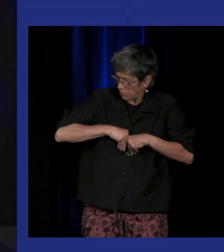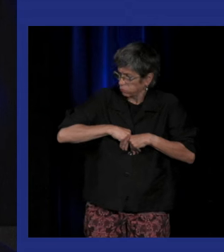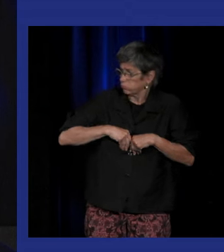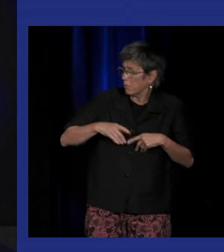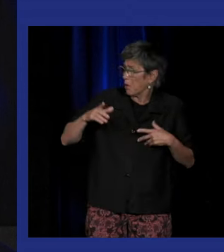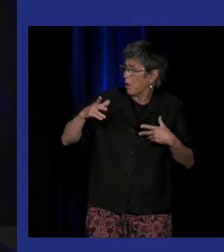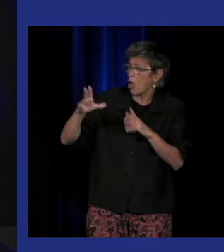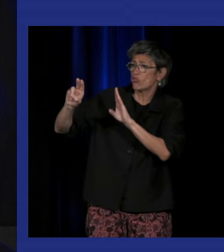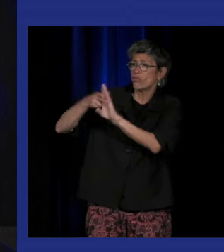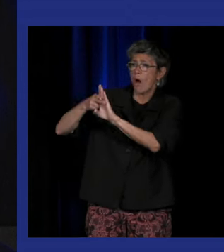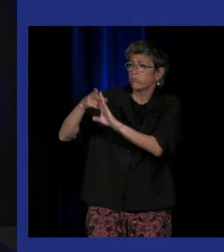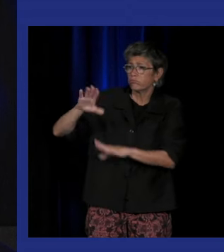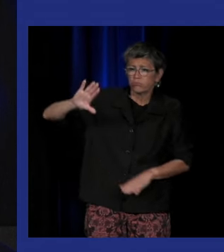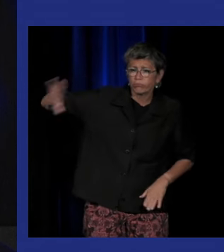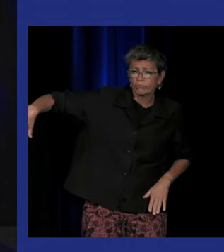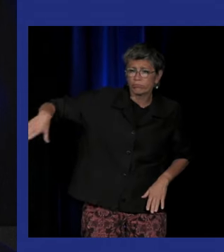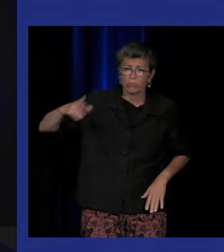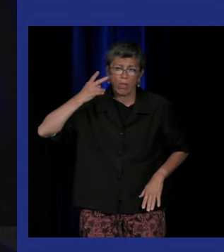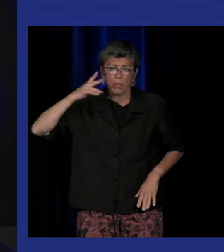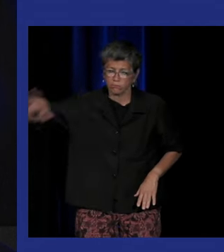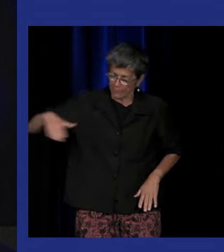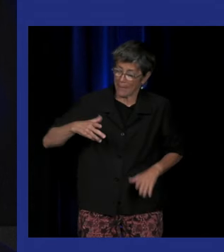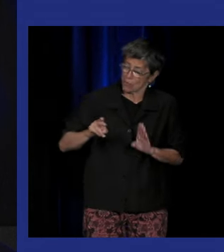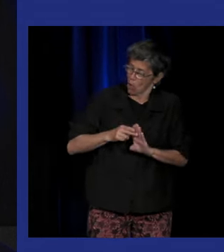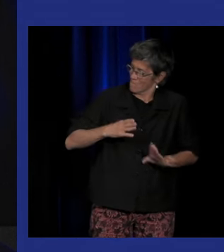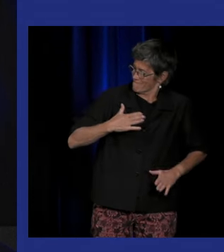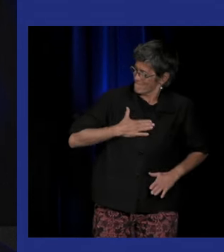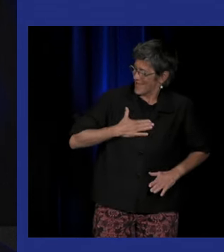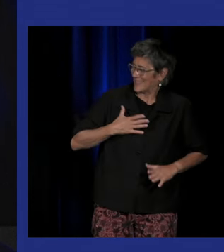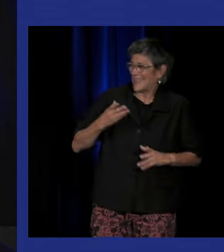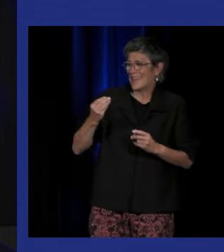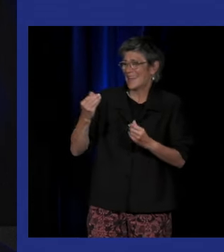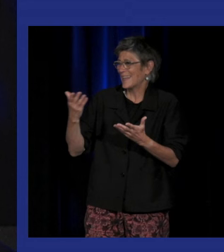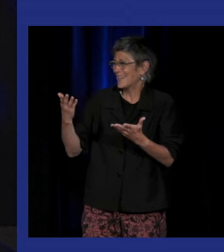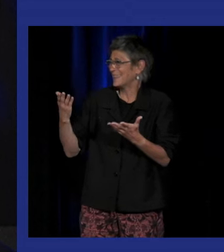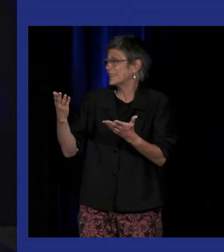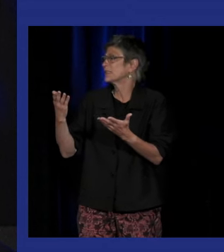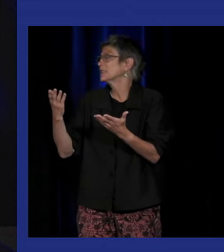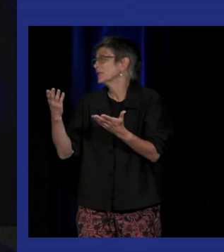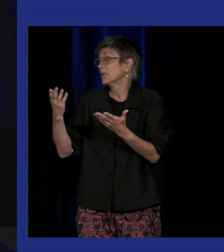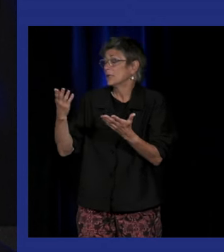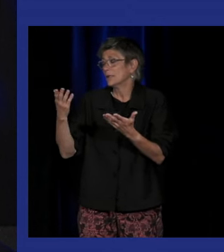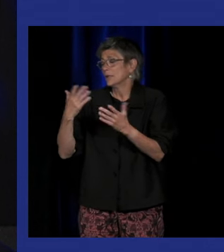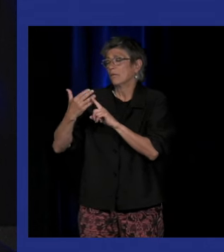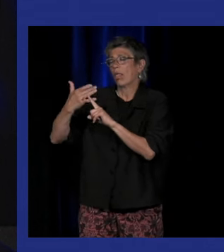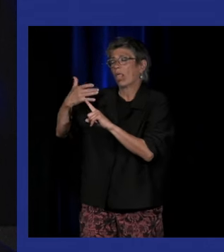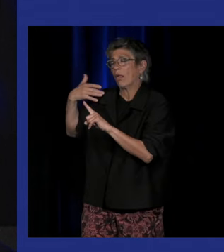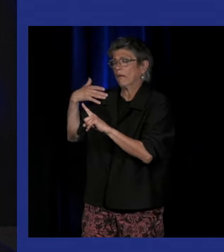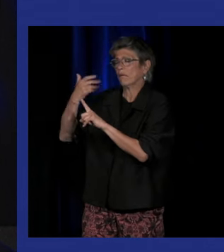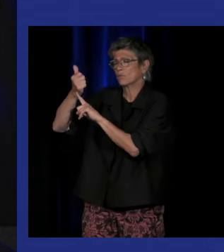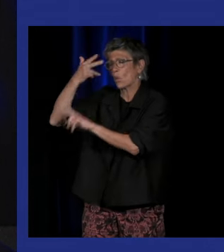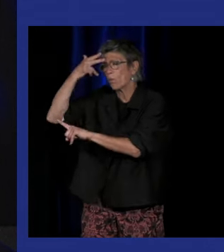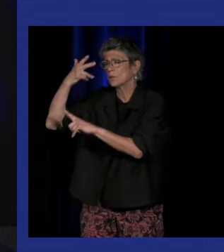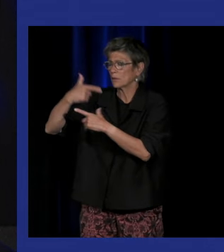qui ne suit pas les normes que suit la musique pour les entendants donc c'est défaire de cette histoire de cet historique de ce passif